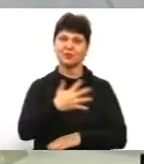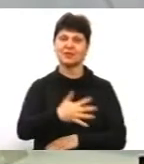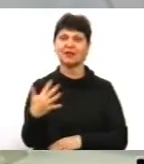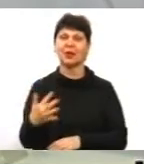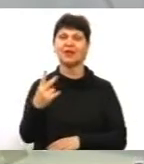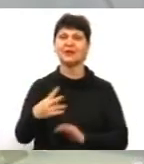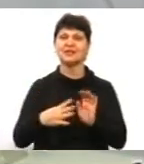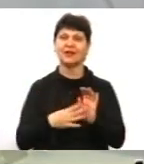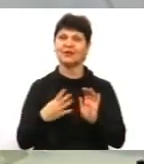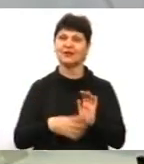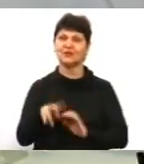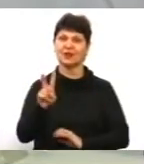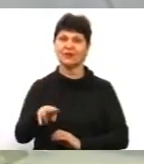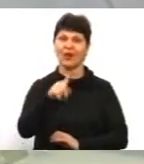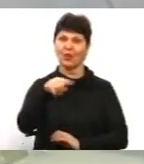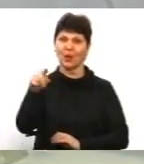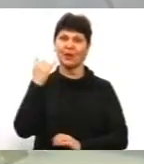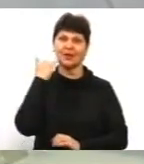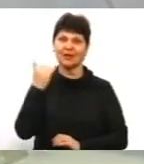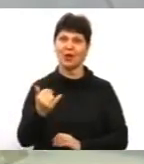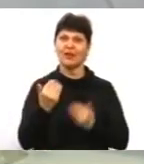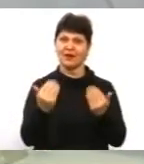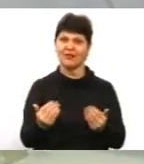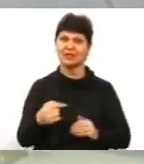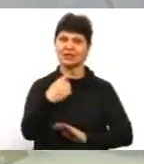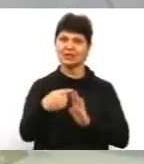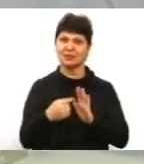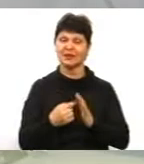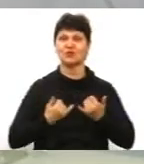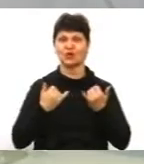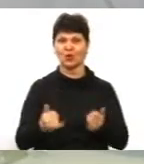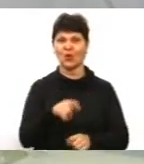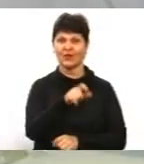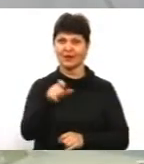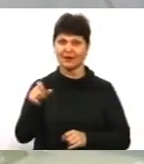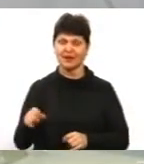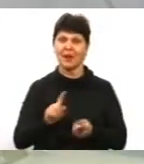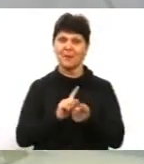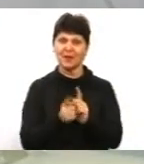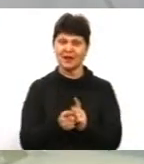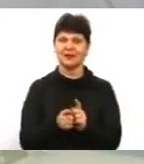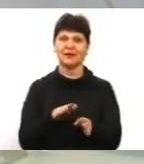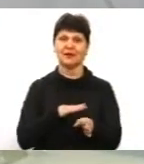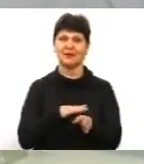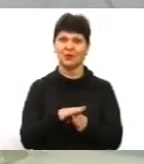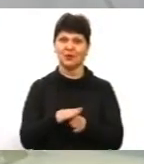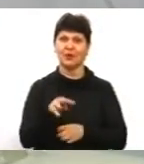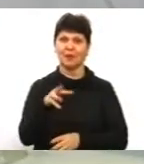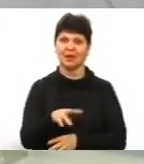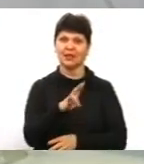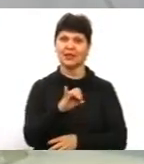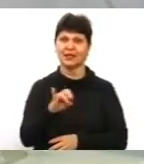-92. Номер телефону для ваших запитань, шановні глядачі. Долучайтеся до розмови. Сурдоперекладач Марина Нікітіна.